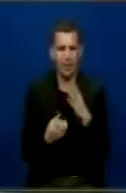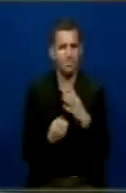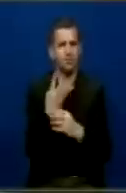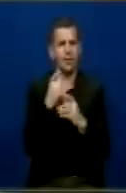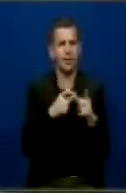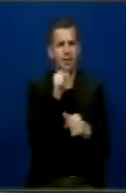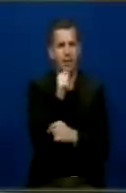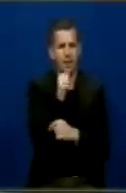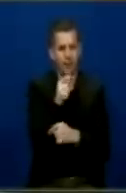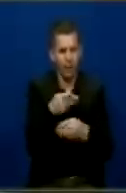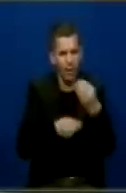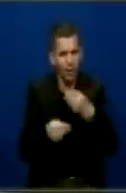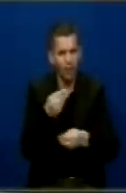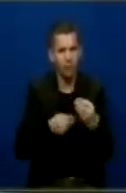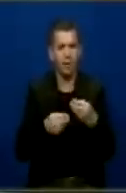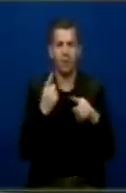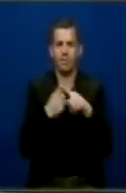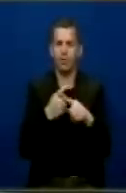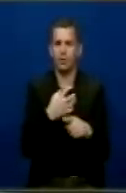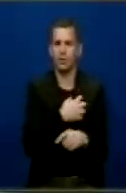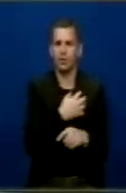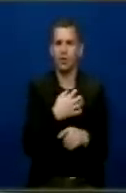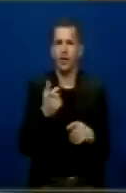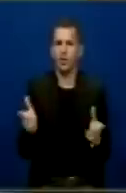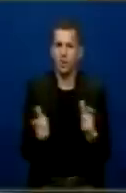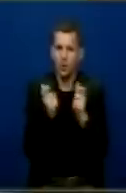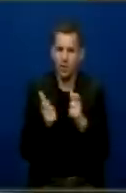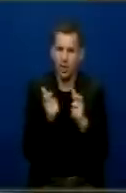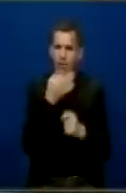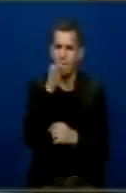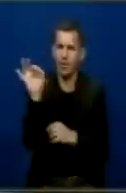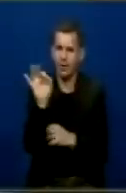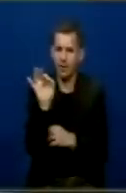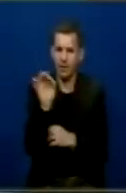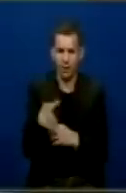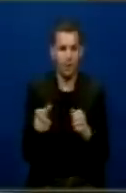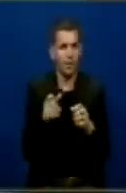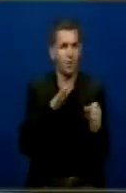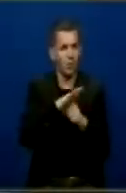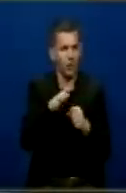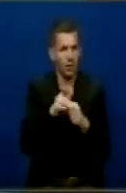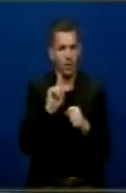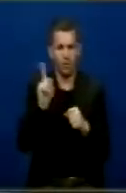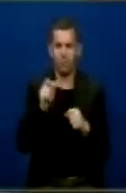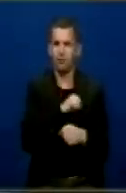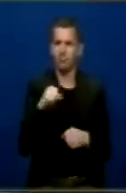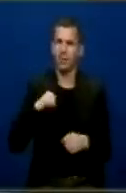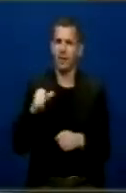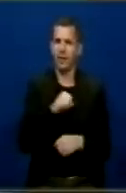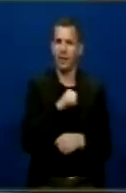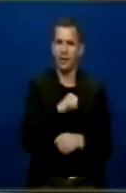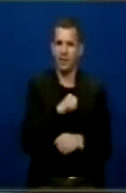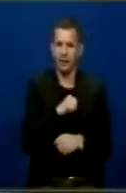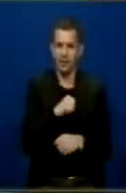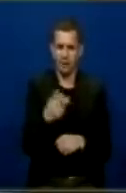ekonomikisht dhe në aspekt në mirëqenjës shëqrojnë, dhe atë jo për bashkimin e Europian, po për interesat e veta. Pro